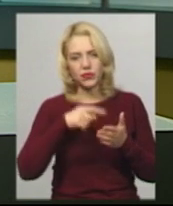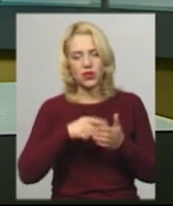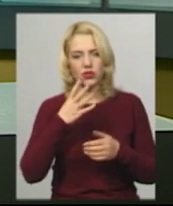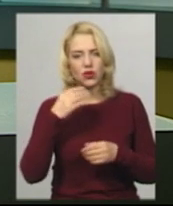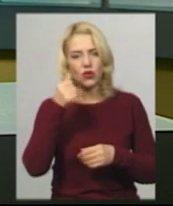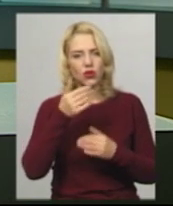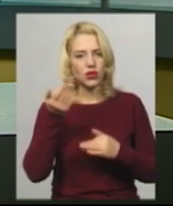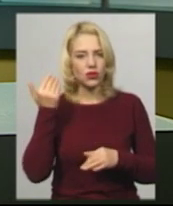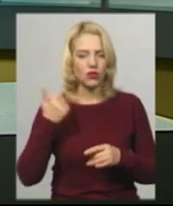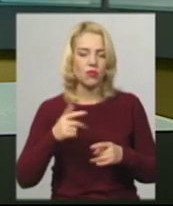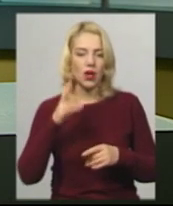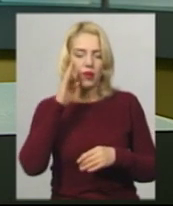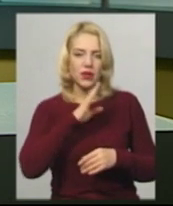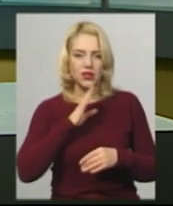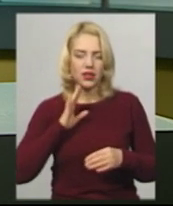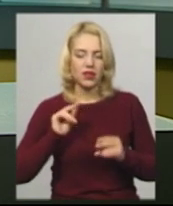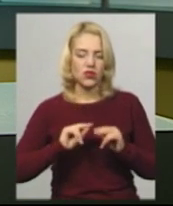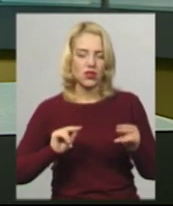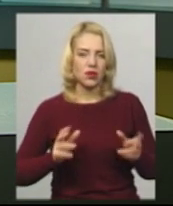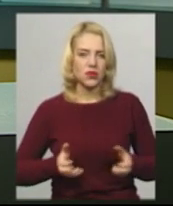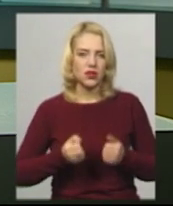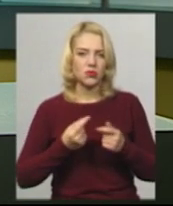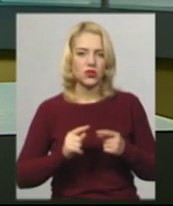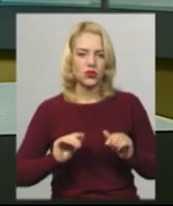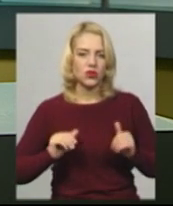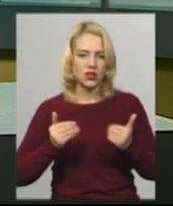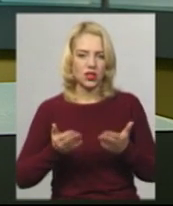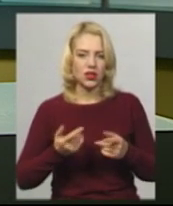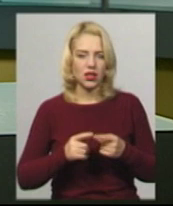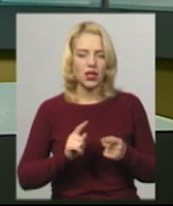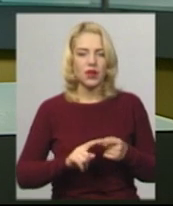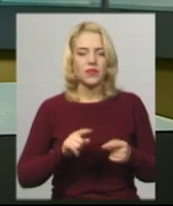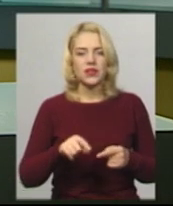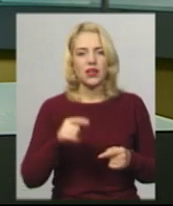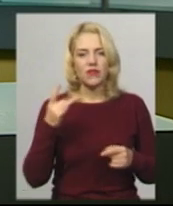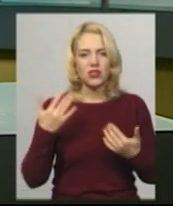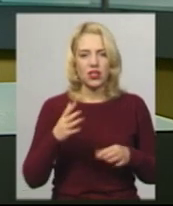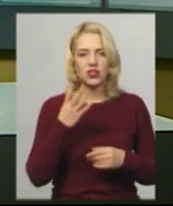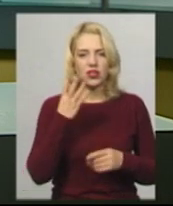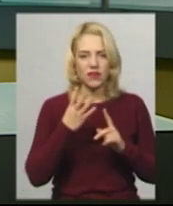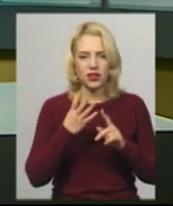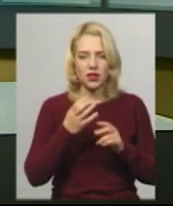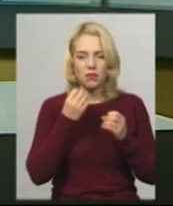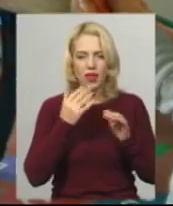вчителі та батьки ініціативу підтримали. Цього разу в Солопковецькій школі це четвертий благодійний ярмарок.